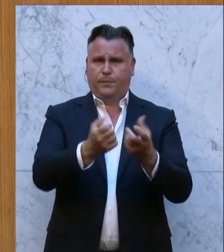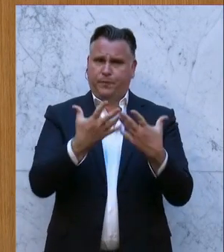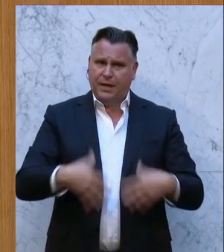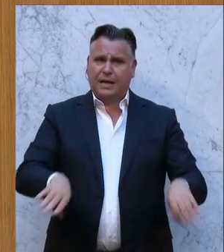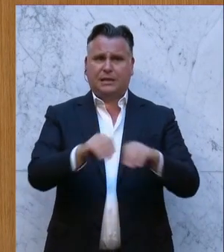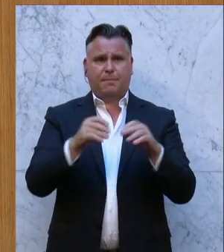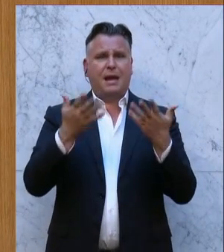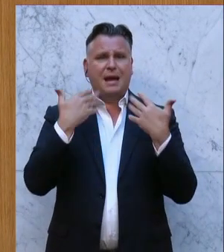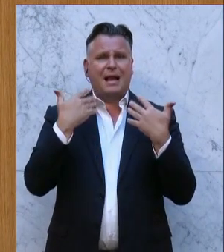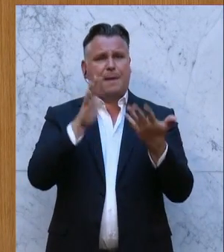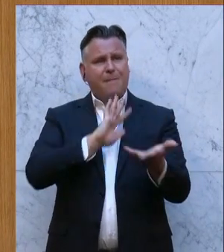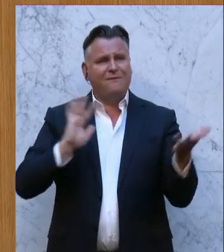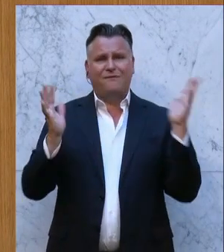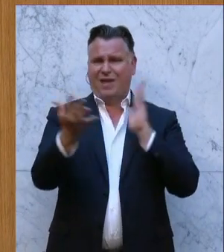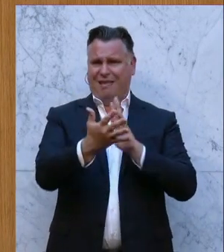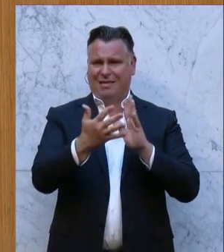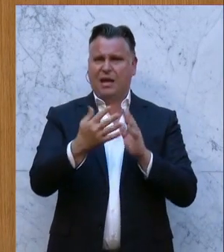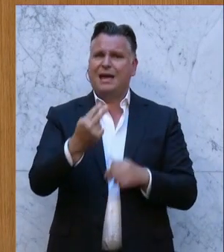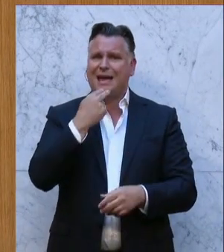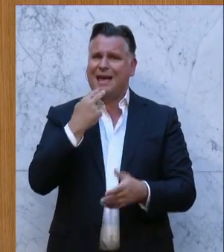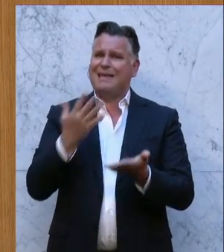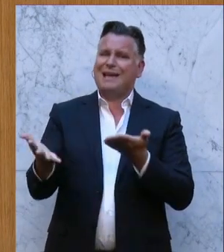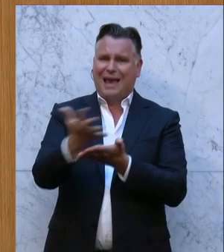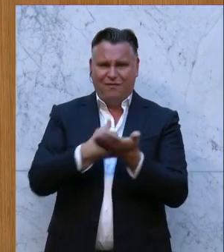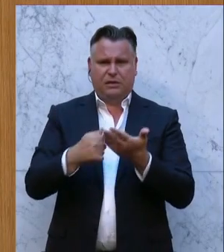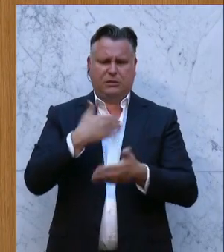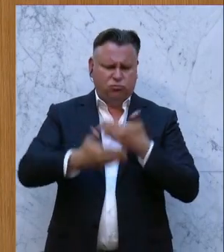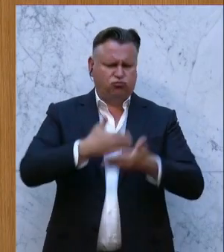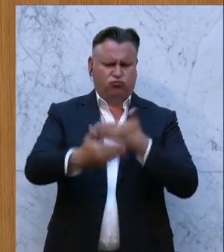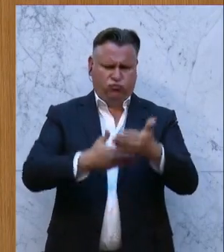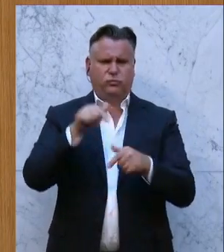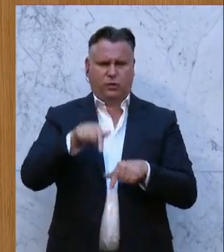Klimawende zu schaffen und gemeinsam die Energieeffizienz voranzutreiben. Dankeschön.